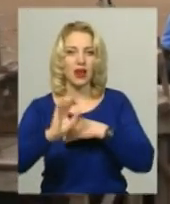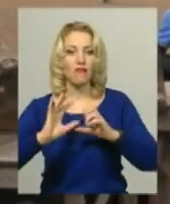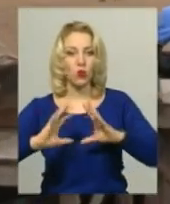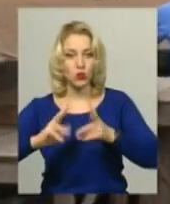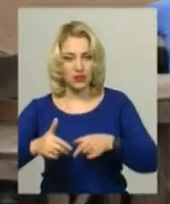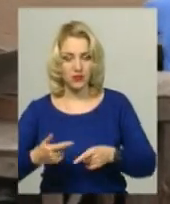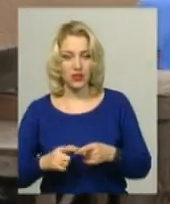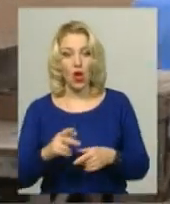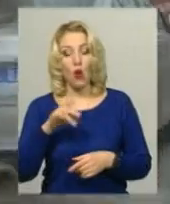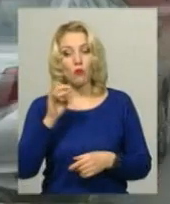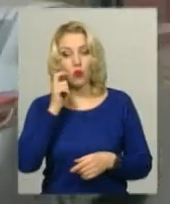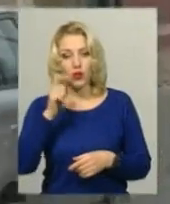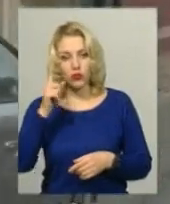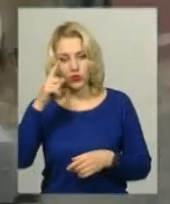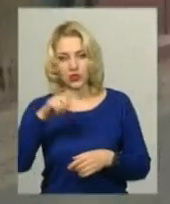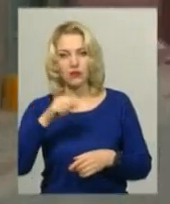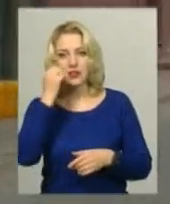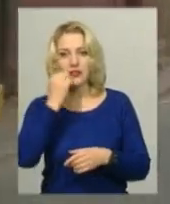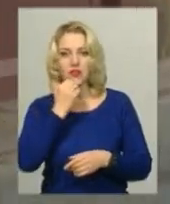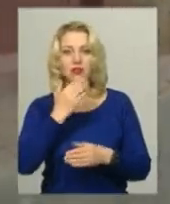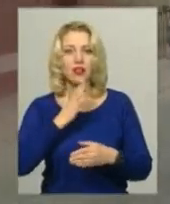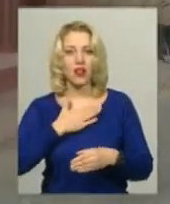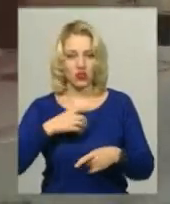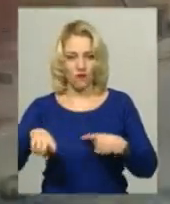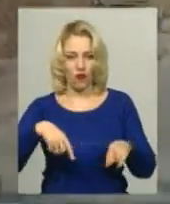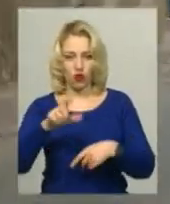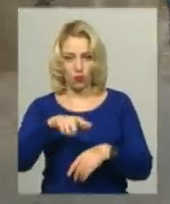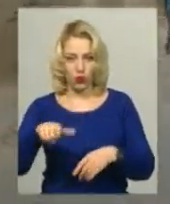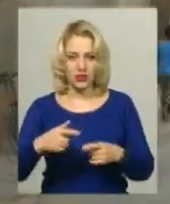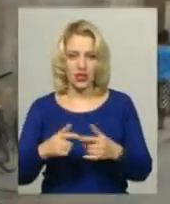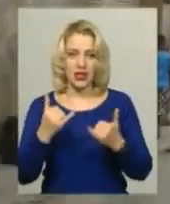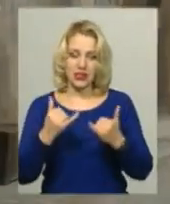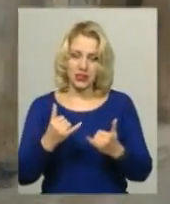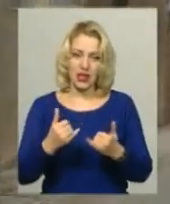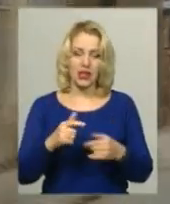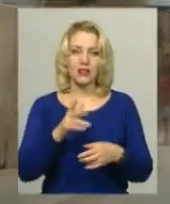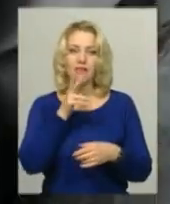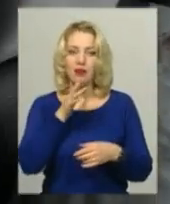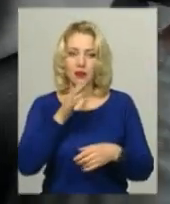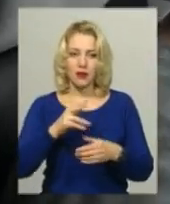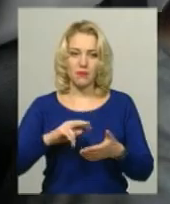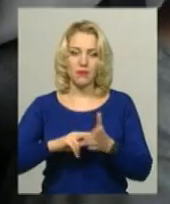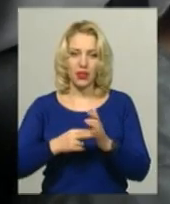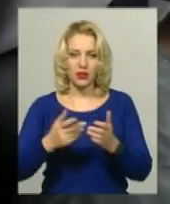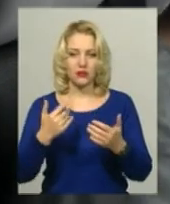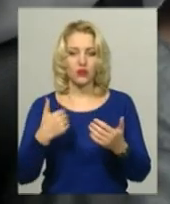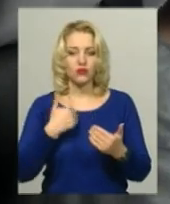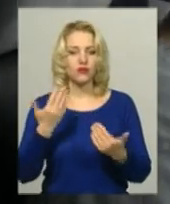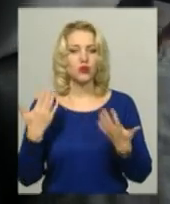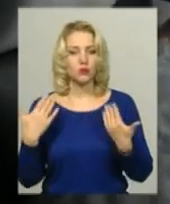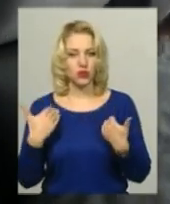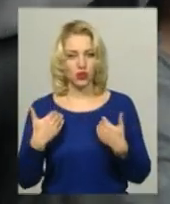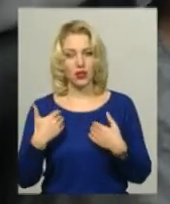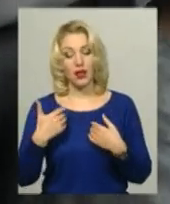переважно завдяки нашим футболістам, каже Слава Кравчук. Наразі у планах мандрівників – перепочити. Слава Кравчук каже, поїхав би до Африки